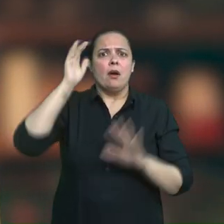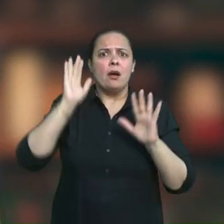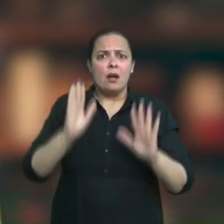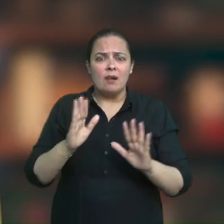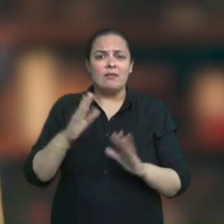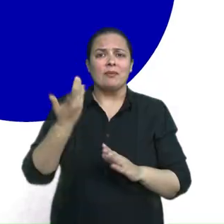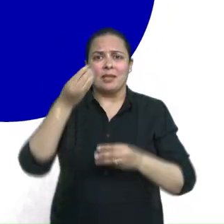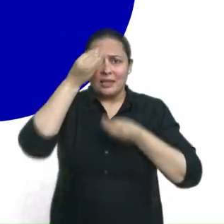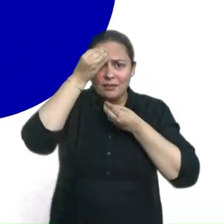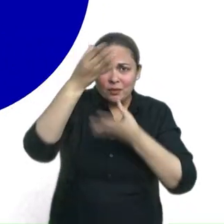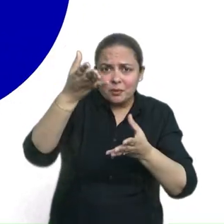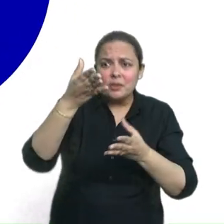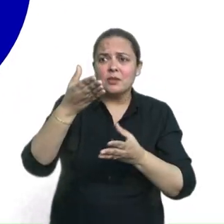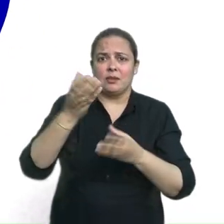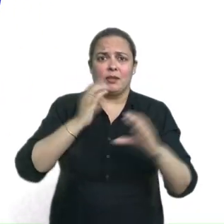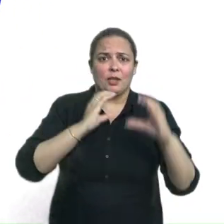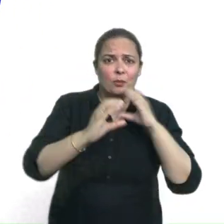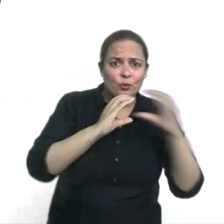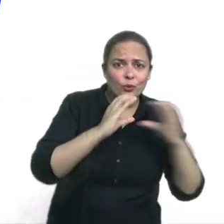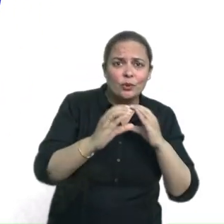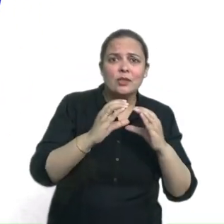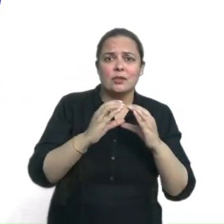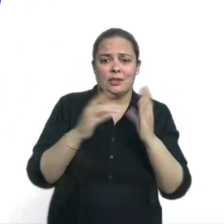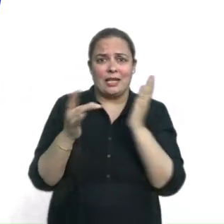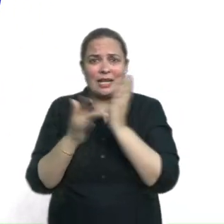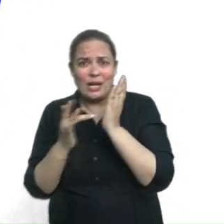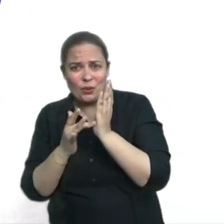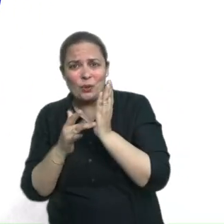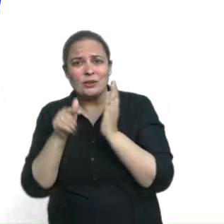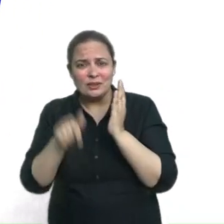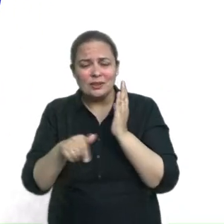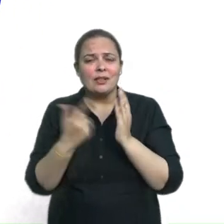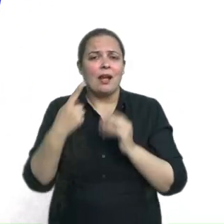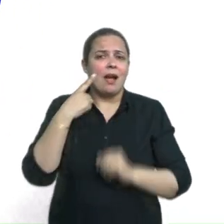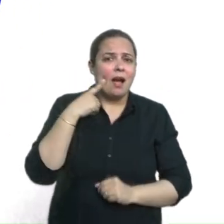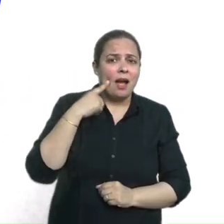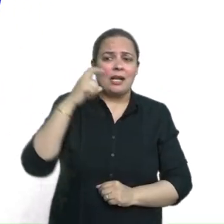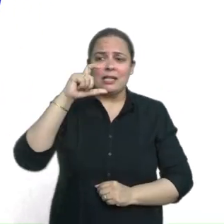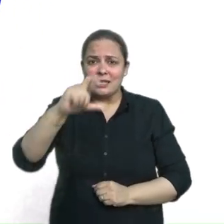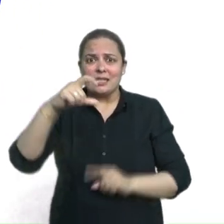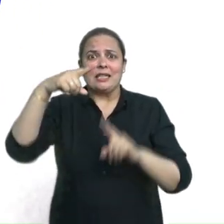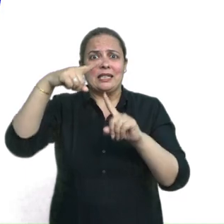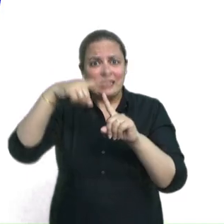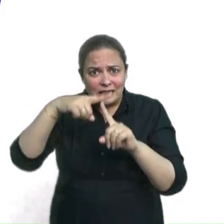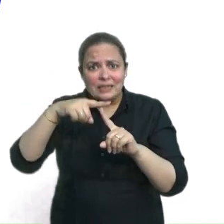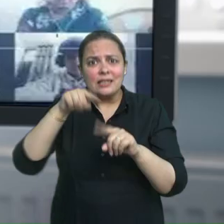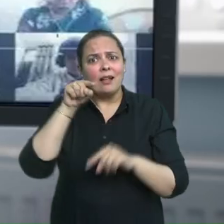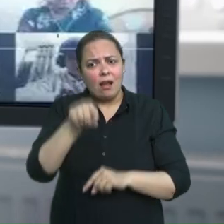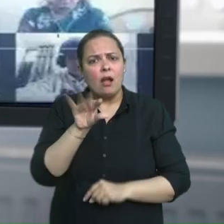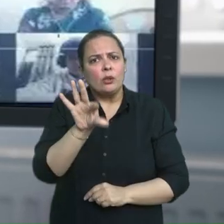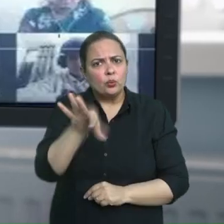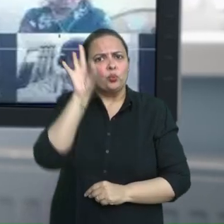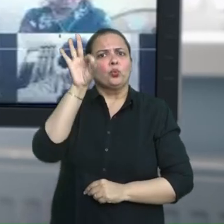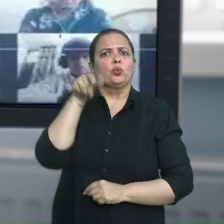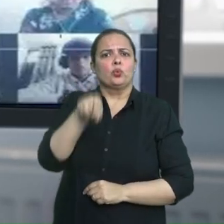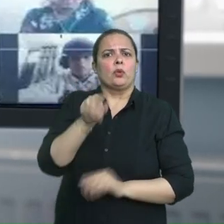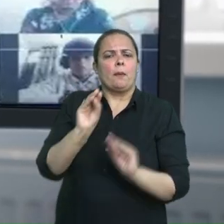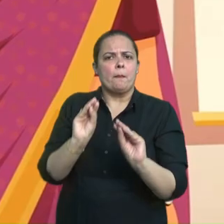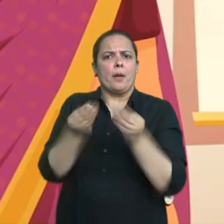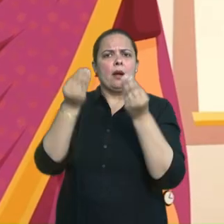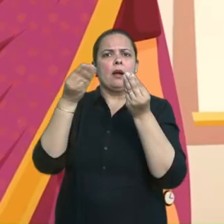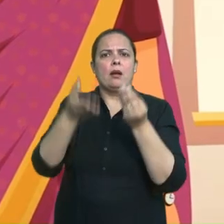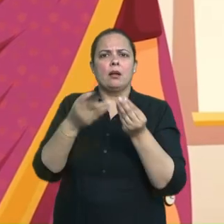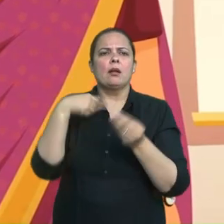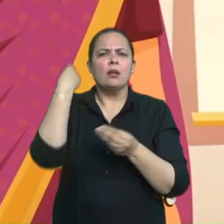हम सबने ये अनुभव किया होगा कि सीखने की मिश्रित पत्ती यानि ब्लेंडेड लर्निंग हर उम्र और